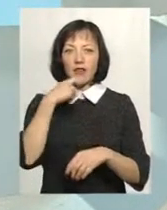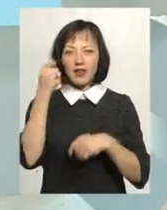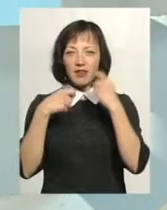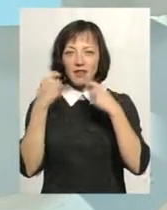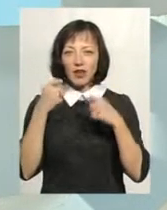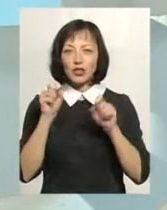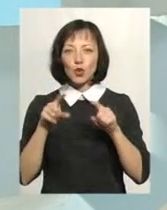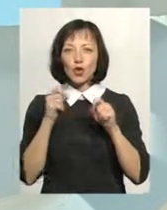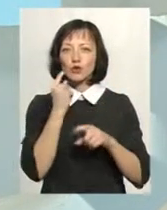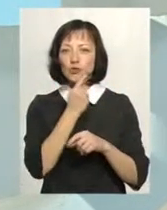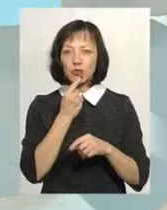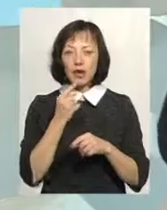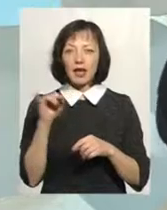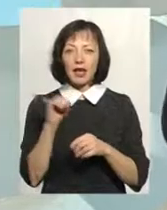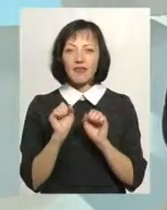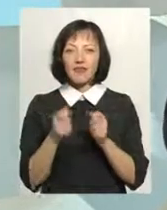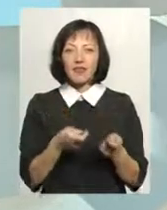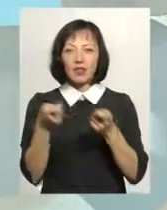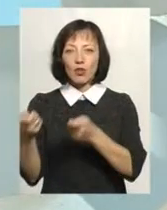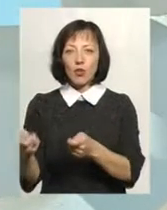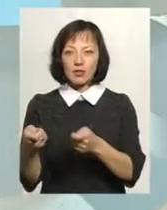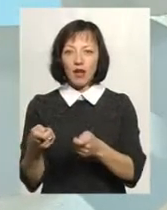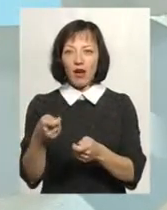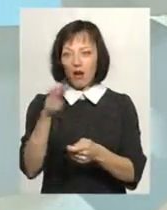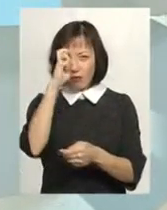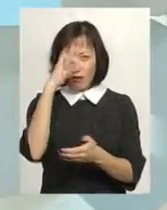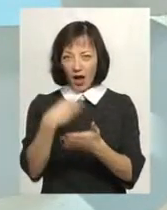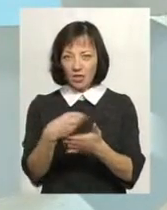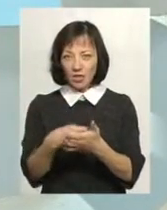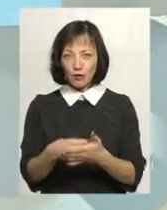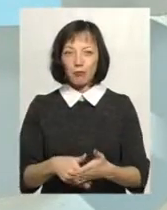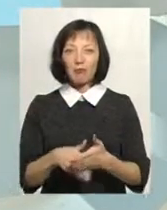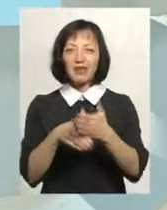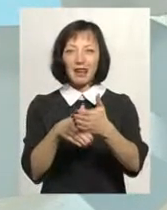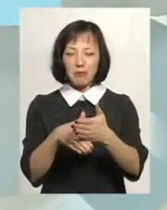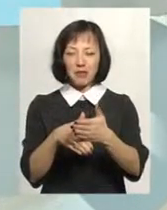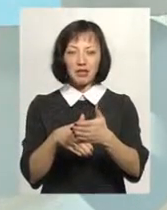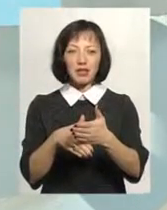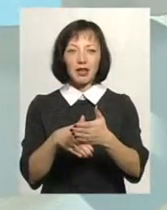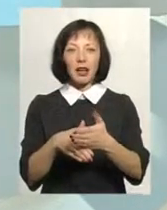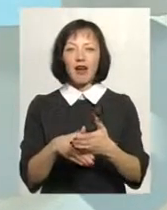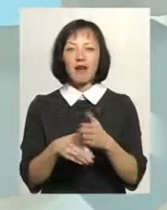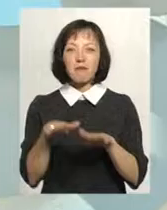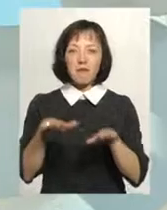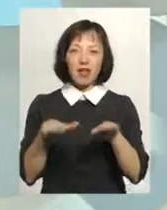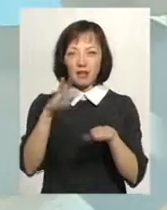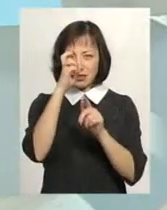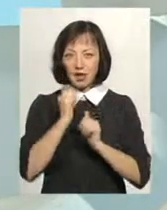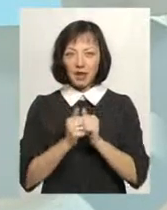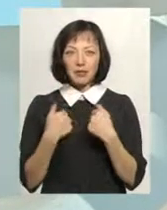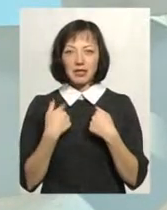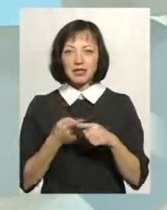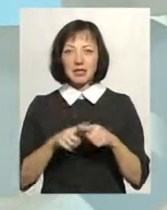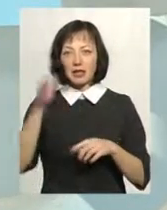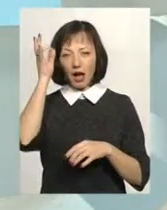коронки із своєї ротової поражнини і відносили в казначейство, щоб підтримати золотовалютний баланс країни. Мені це